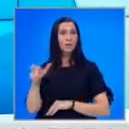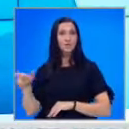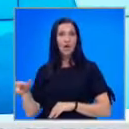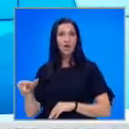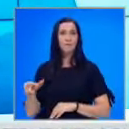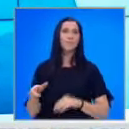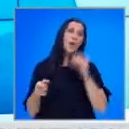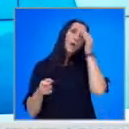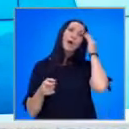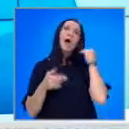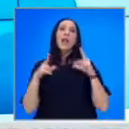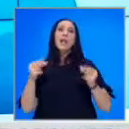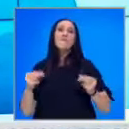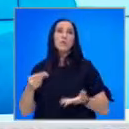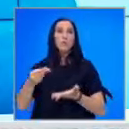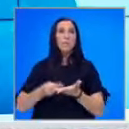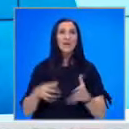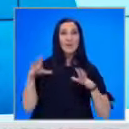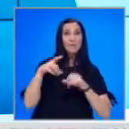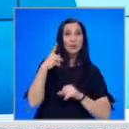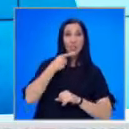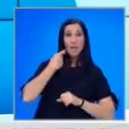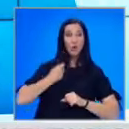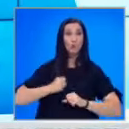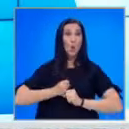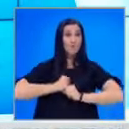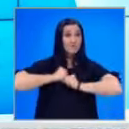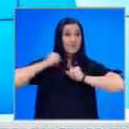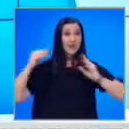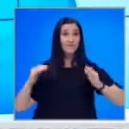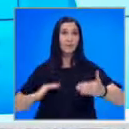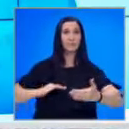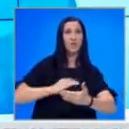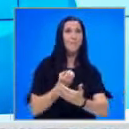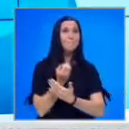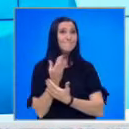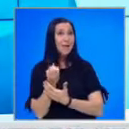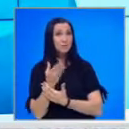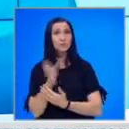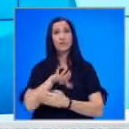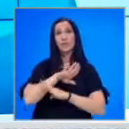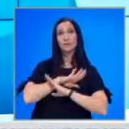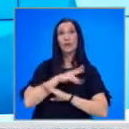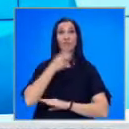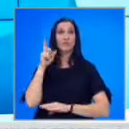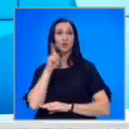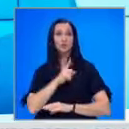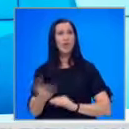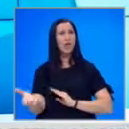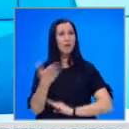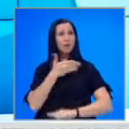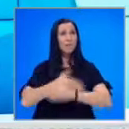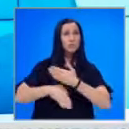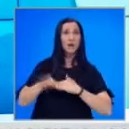Ливан отбелязва мрачно. Една година от мощния взрив на пристанището в Бейрут след гибелта на 200 души и хиляди пострадали.